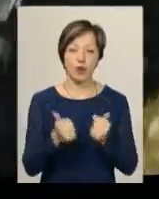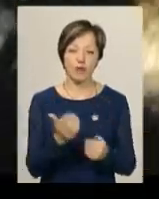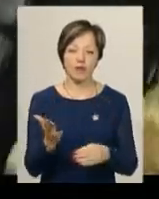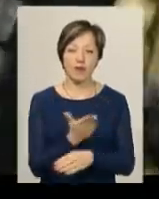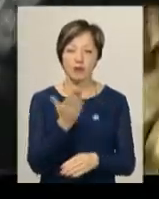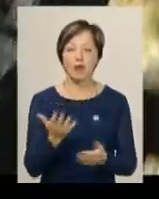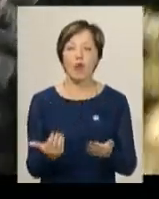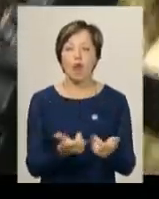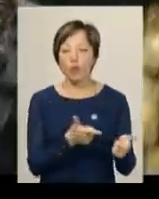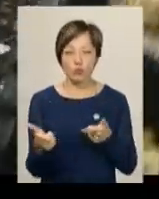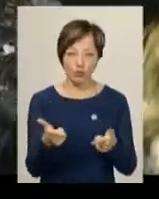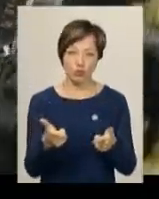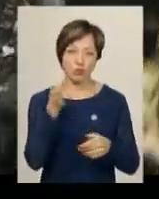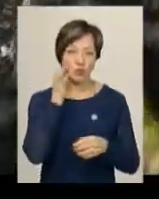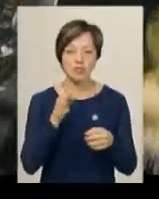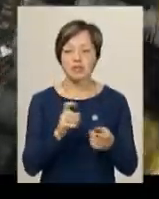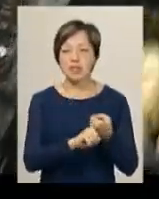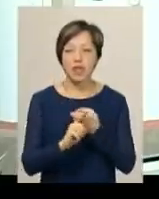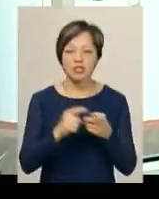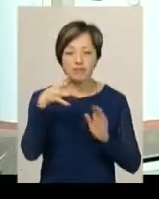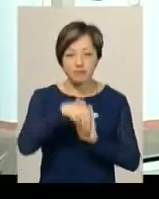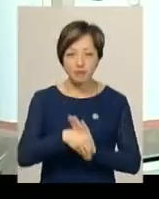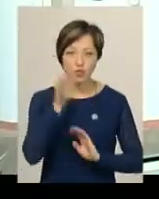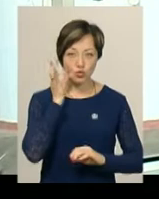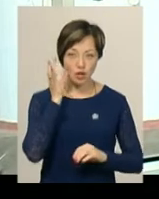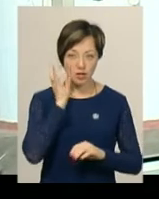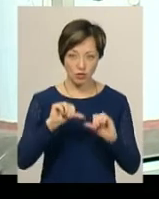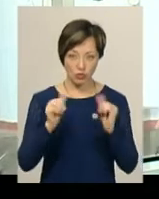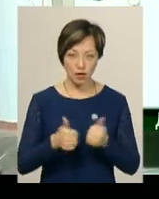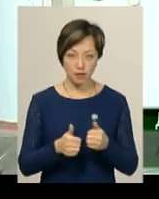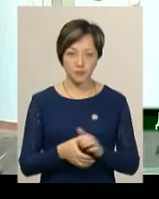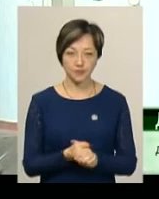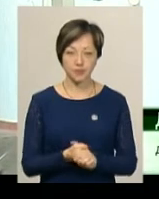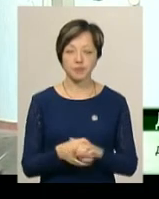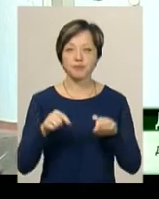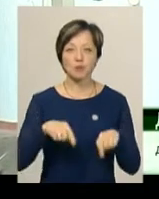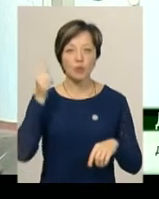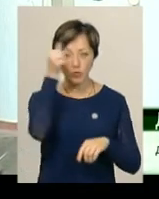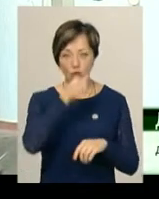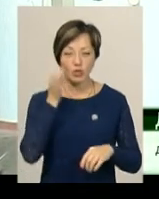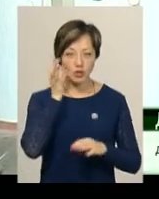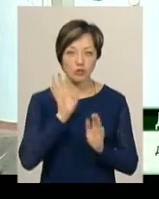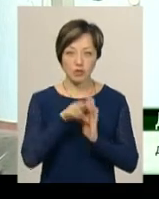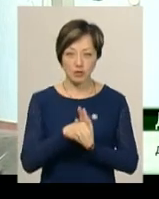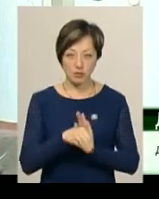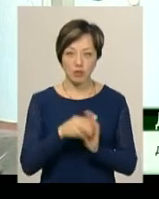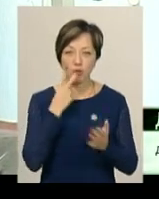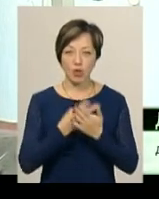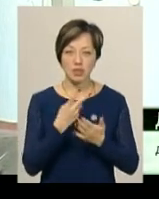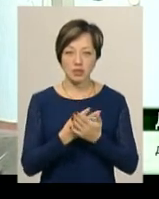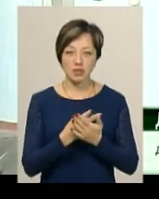вийде готового продукту, залежить від цукристості коридів. Що касається цукристості, то в цьому році також показується